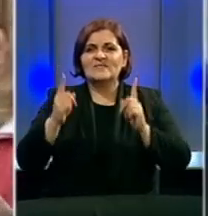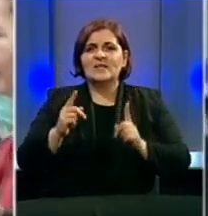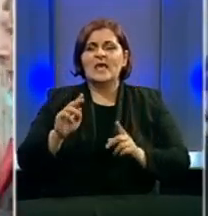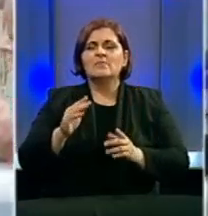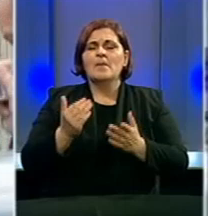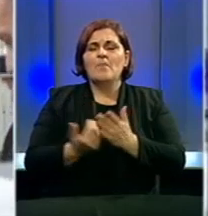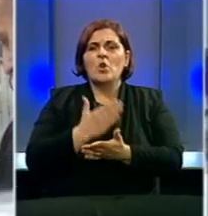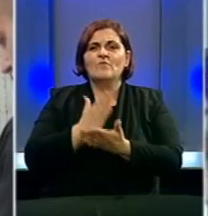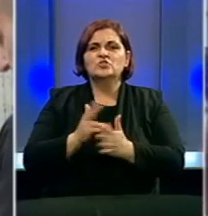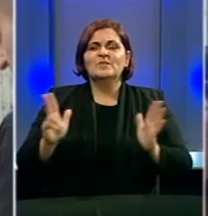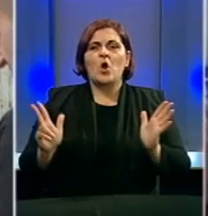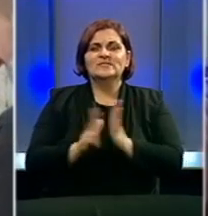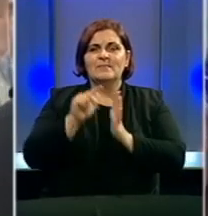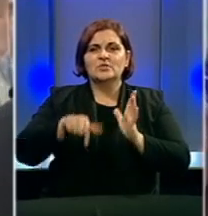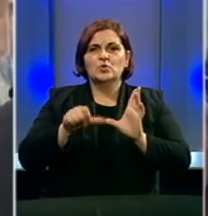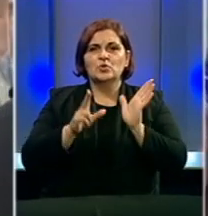zakazan je za 18. jun.